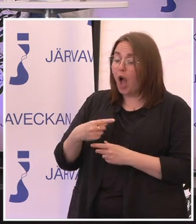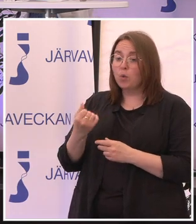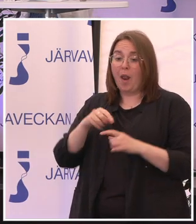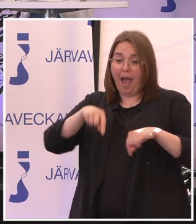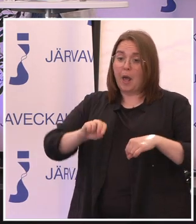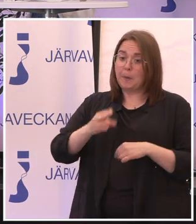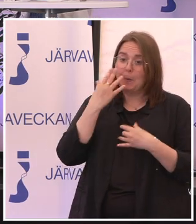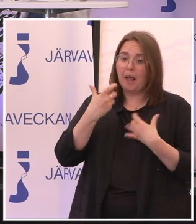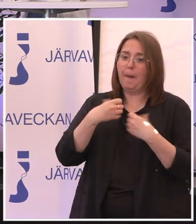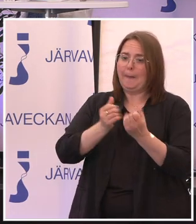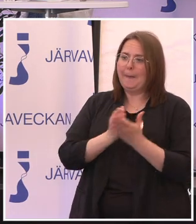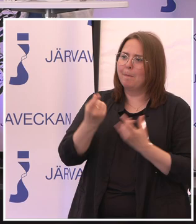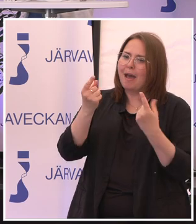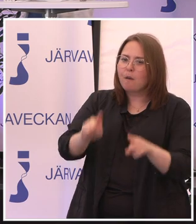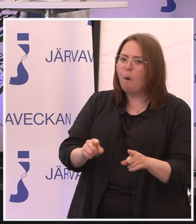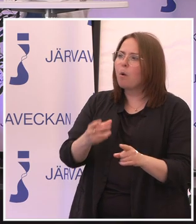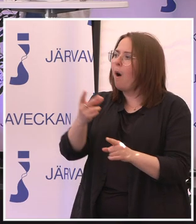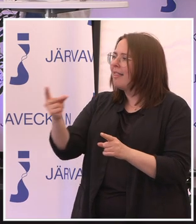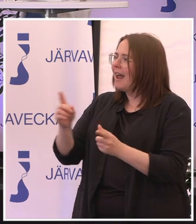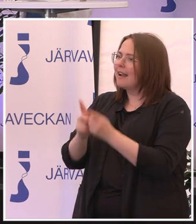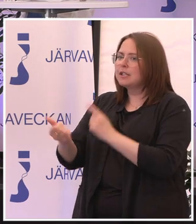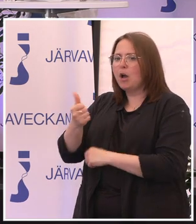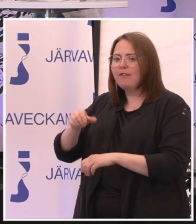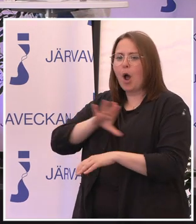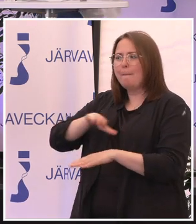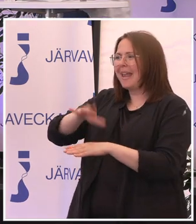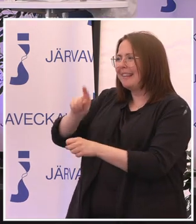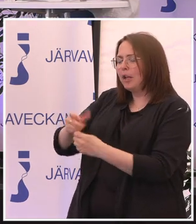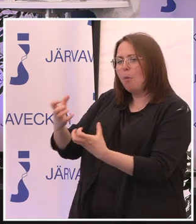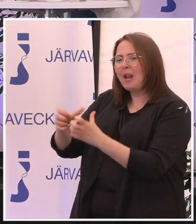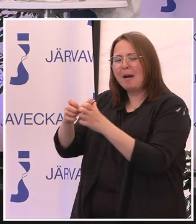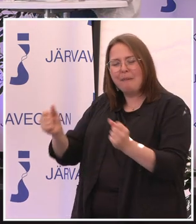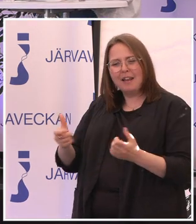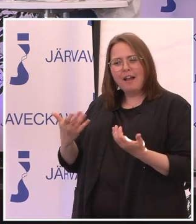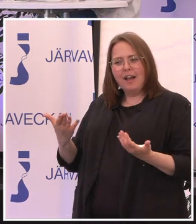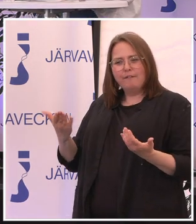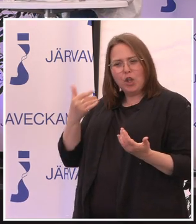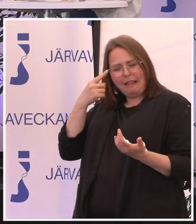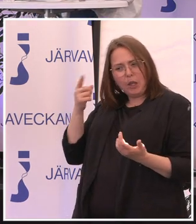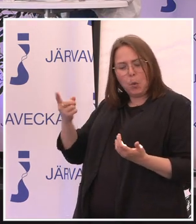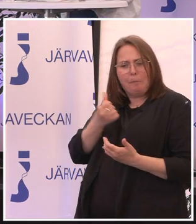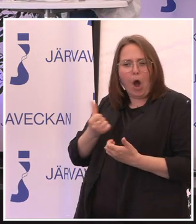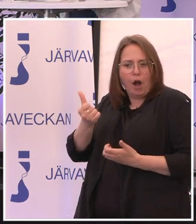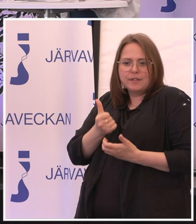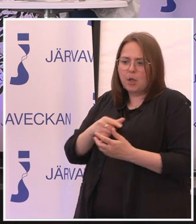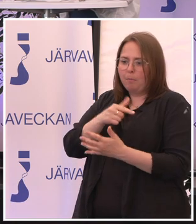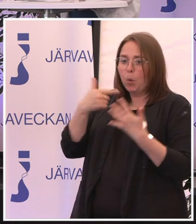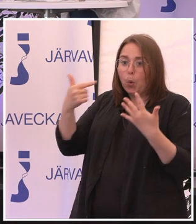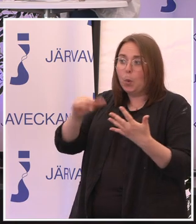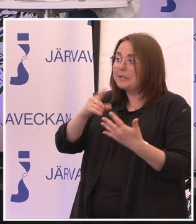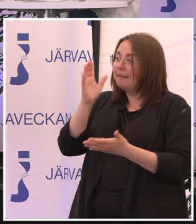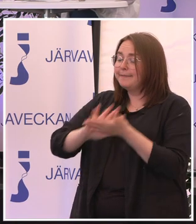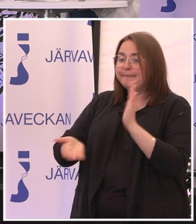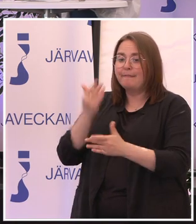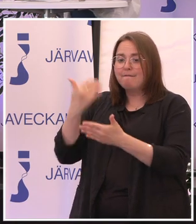nu. Det känns som att de borde man kunna dra igång direkt och andra lite mer långsiktiga. Vad tänker du behövs då? Tycker du att de här sju och sen nödlösa?